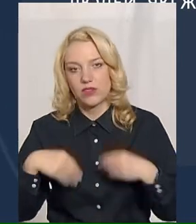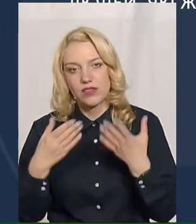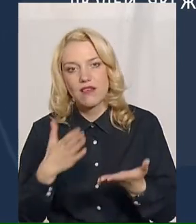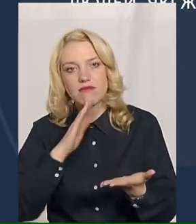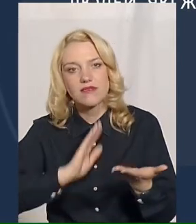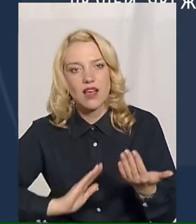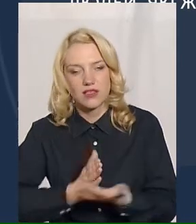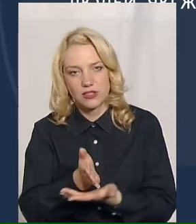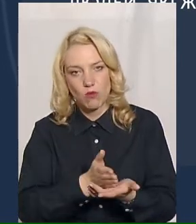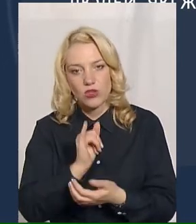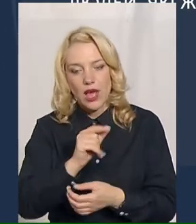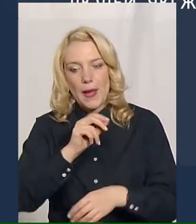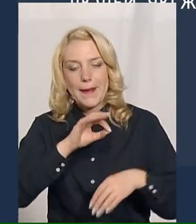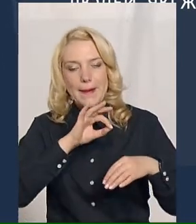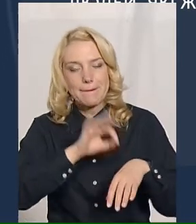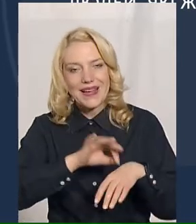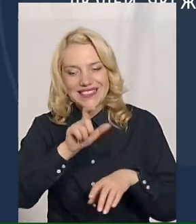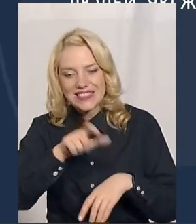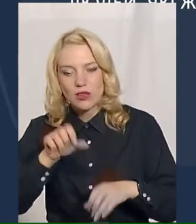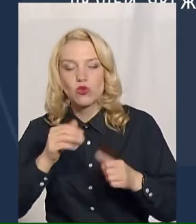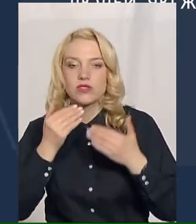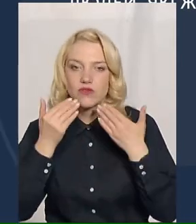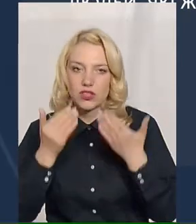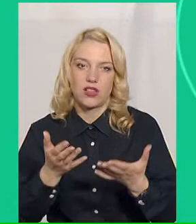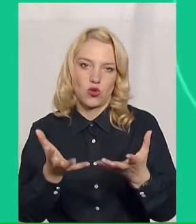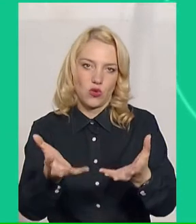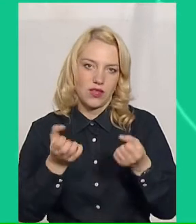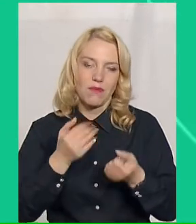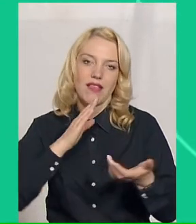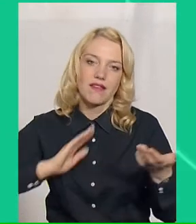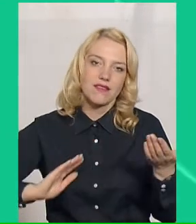пацієнти могли звертатися і отримувати якісні послуги.